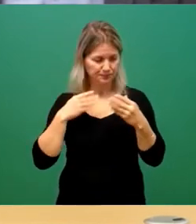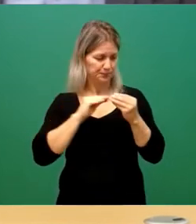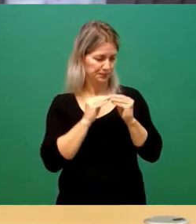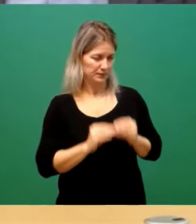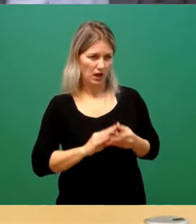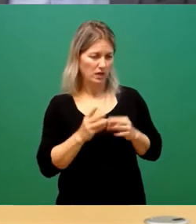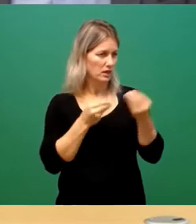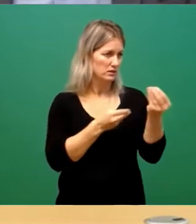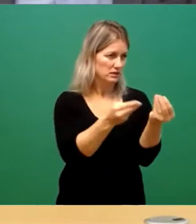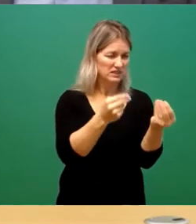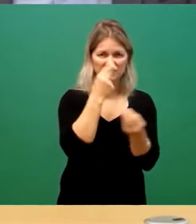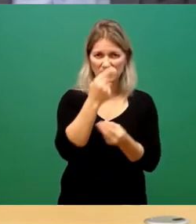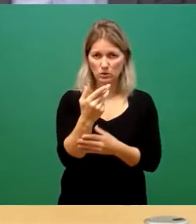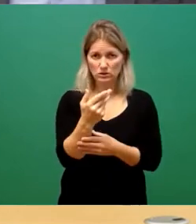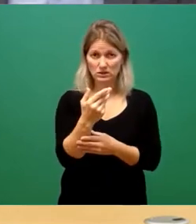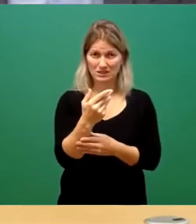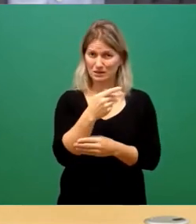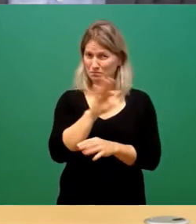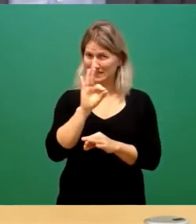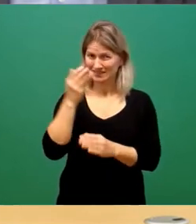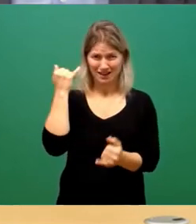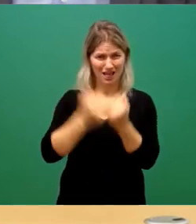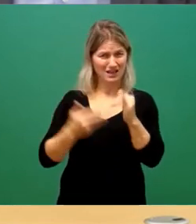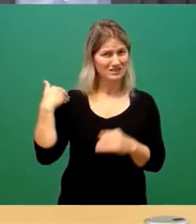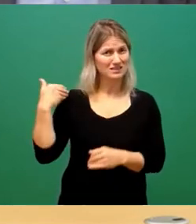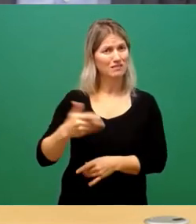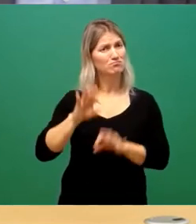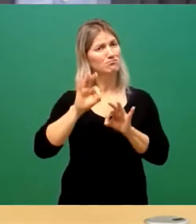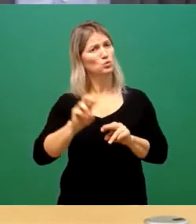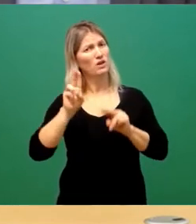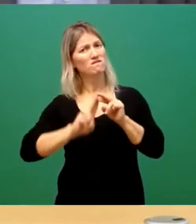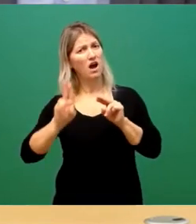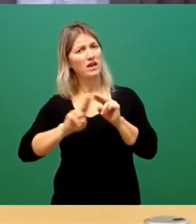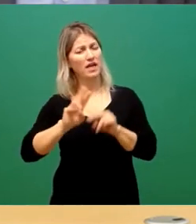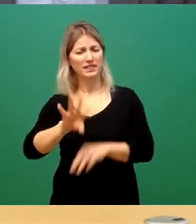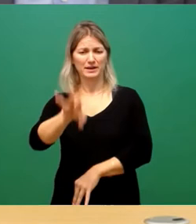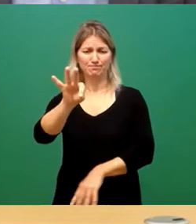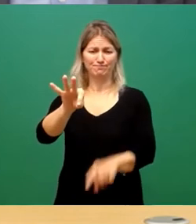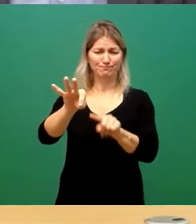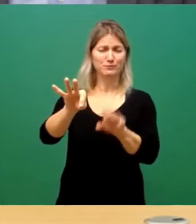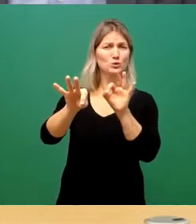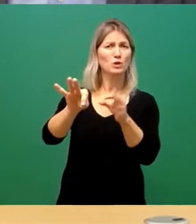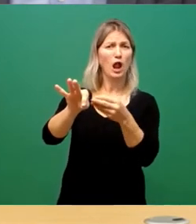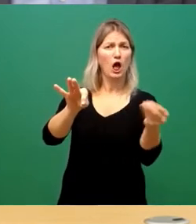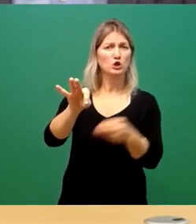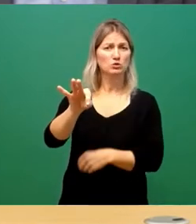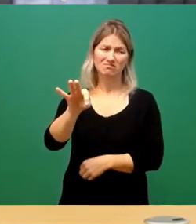zuletzt keine Variante gefunden, keine Variante gefunden, wo entsprechend